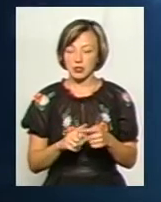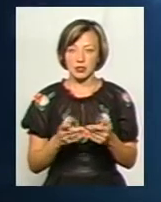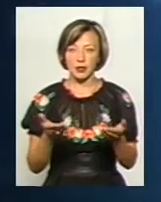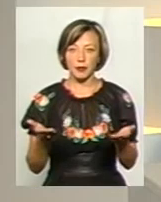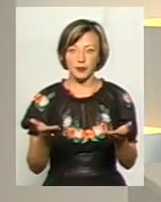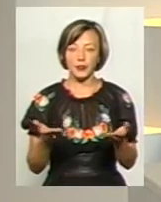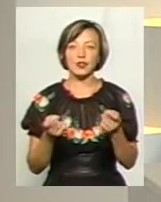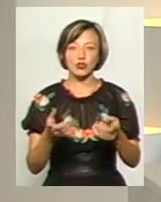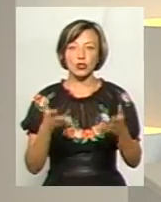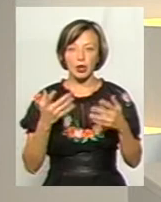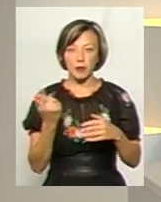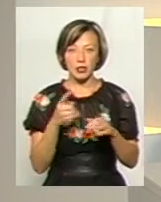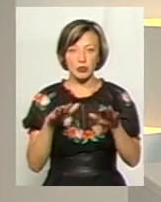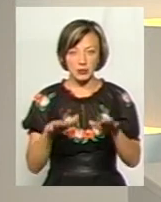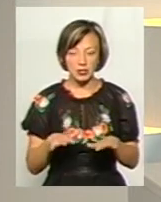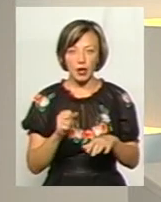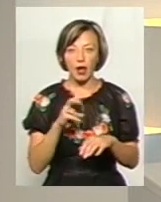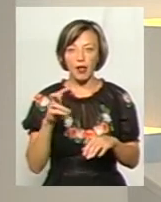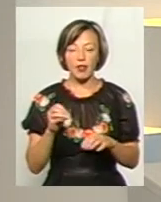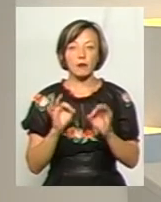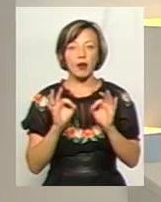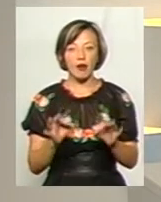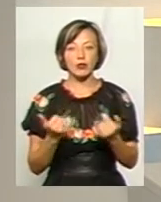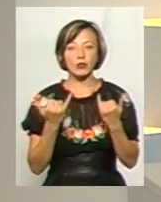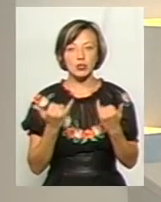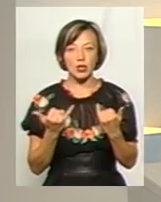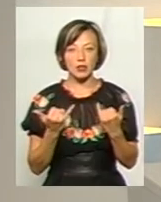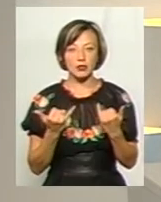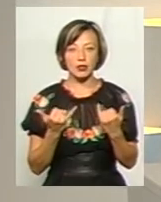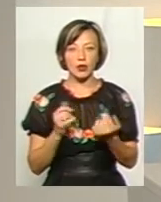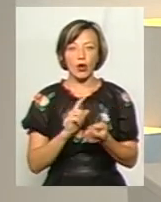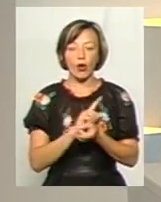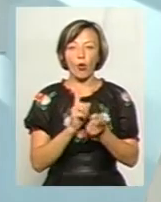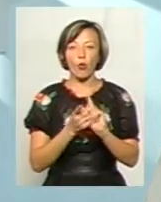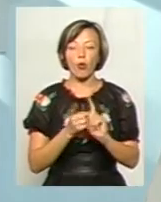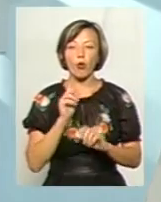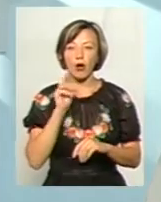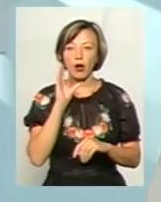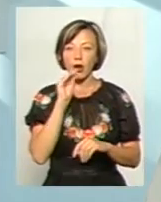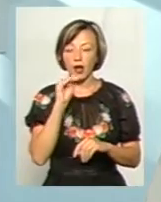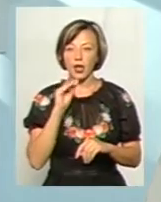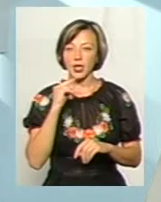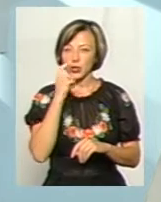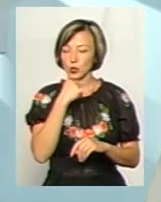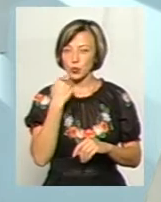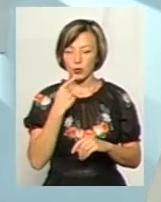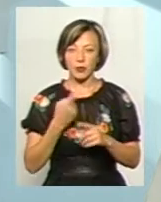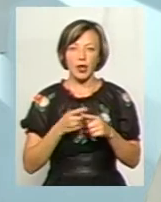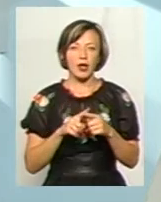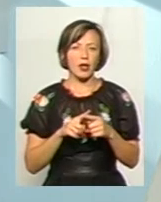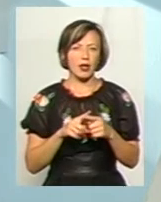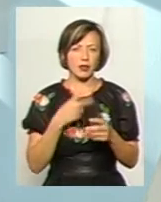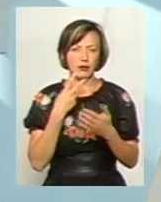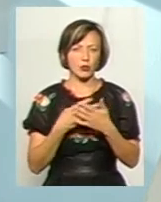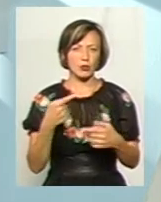якби, чітке перше місце, так? Але чи правильно зараз ми українізуємо людей? Ви знаєте, я коли дивлюсь на ці всі наші